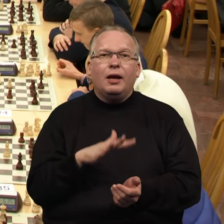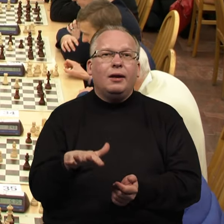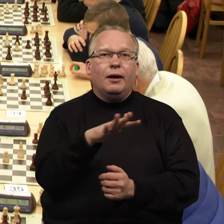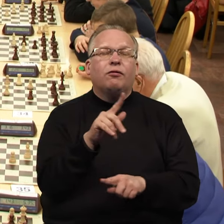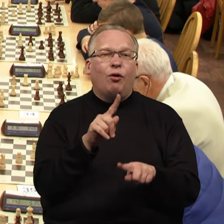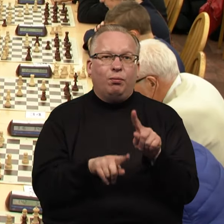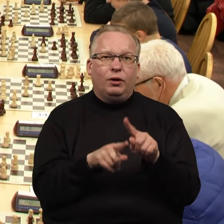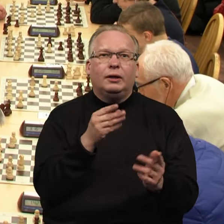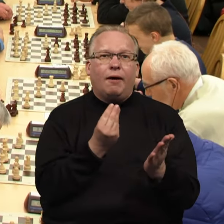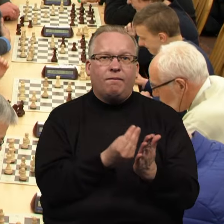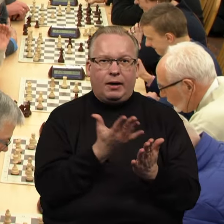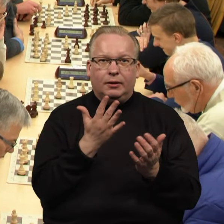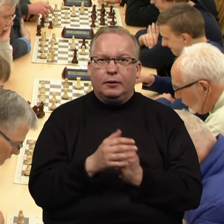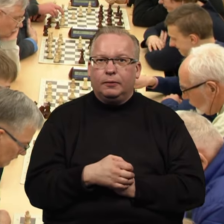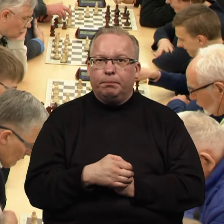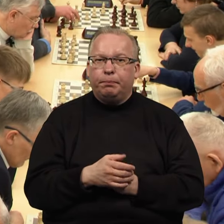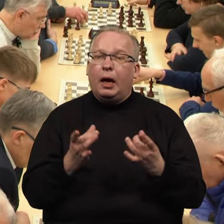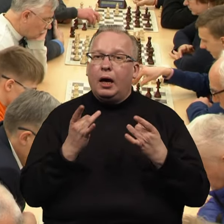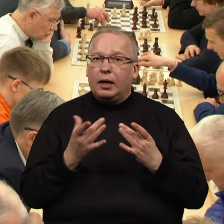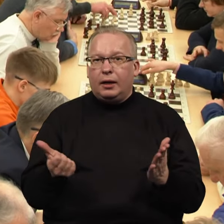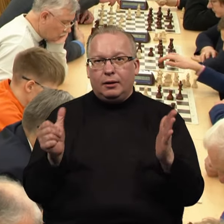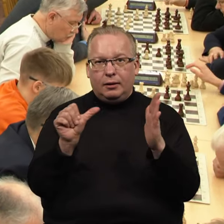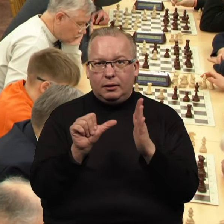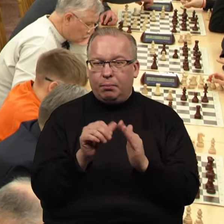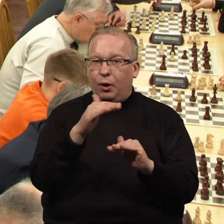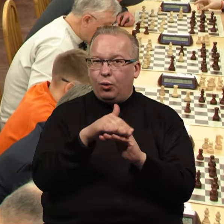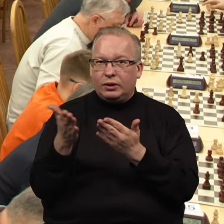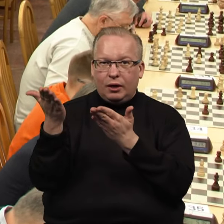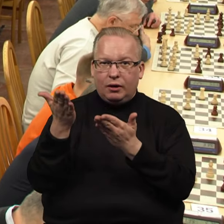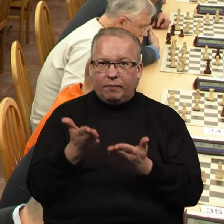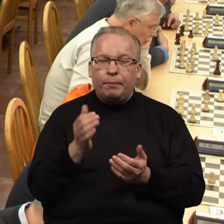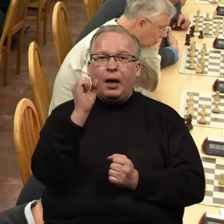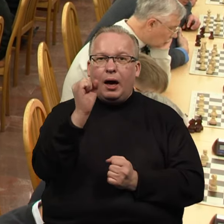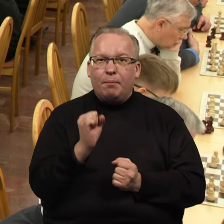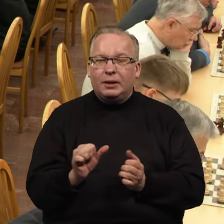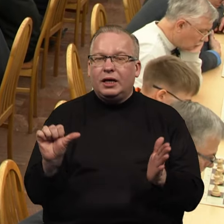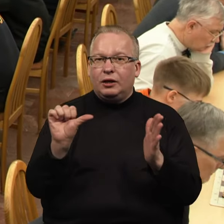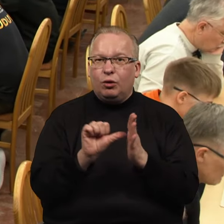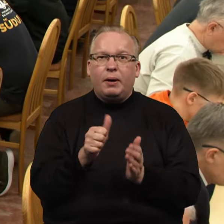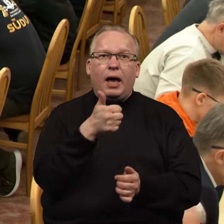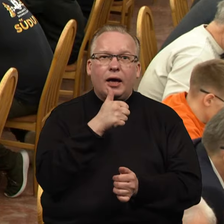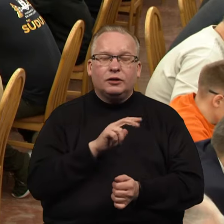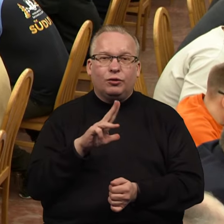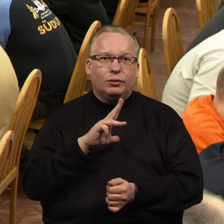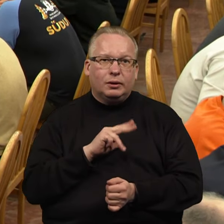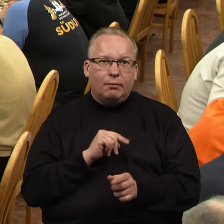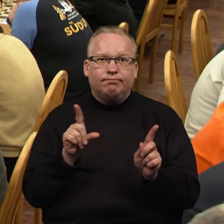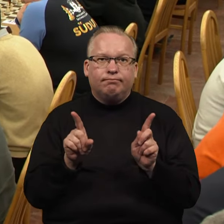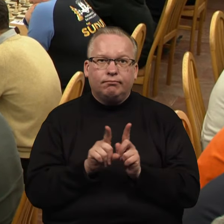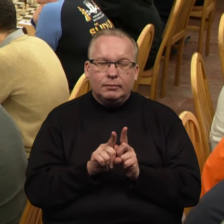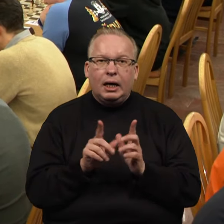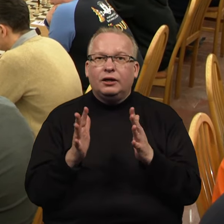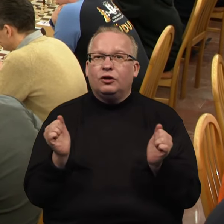politikai vertina. Renginyje dalyvauja ir ūsienio svečiai, ambasado atstovai iš Estijos, Latvijos, taip pat iš